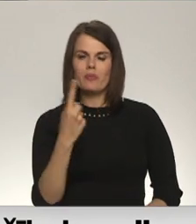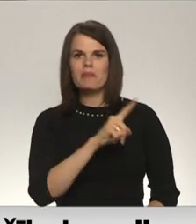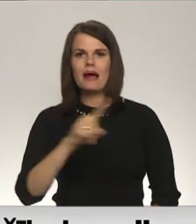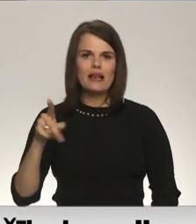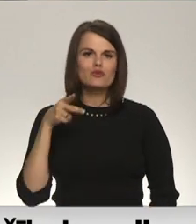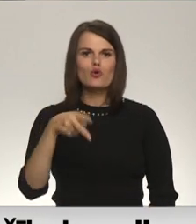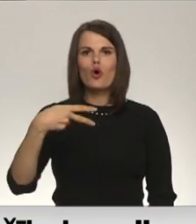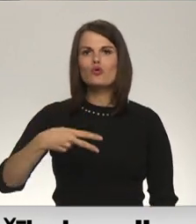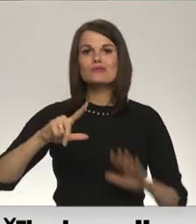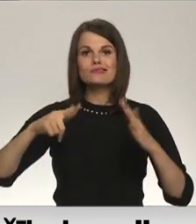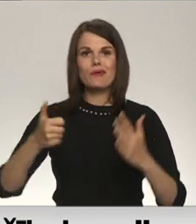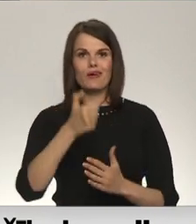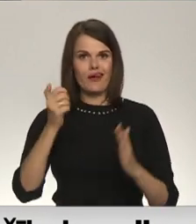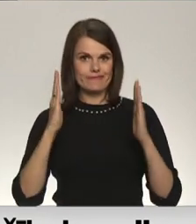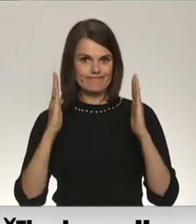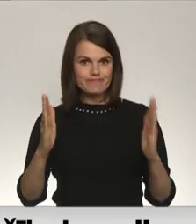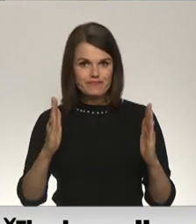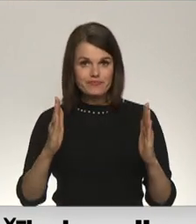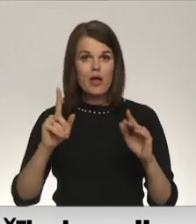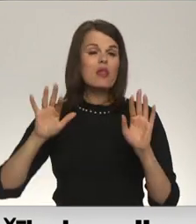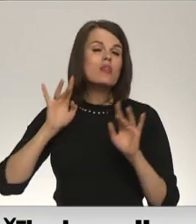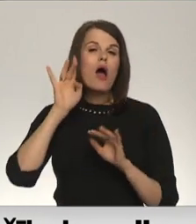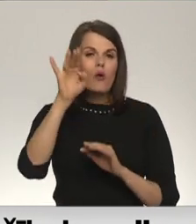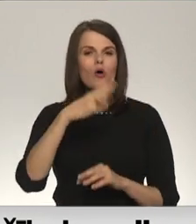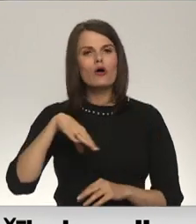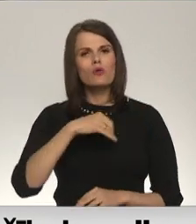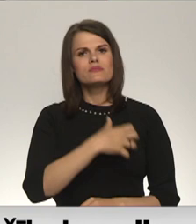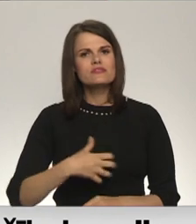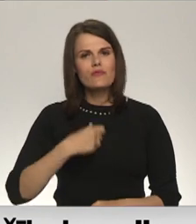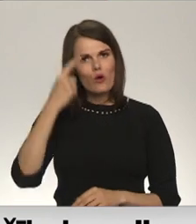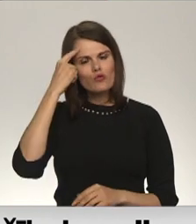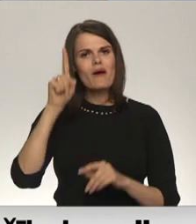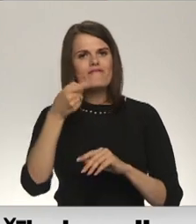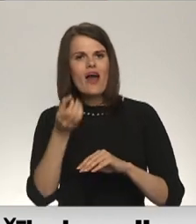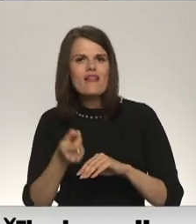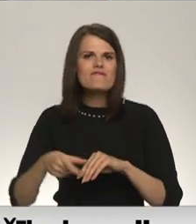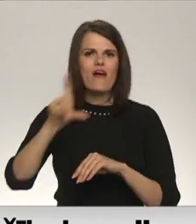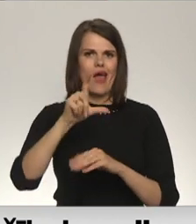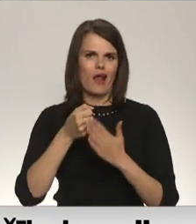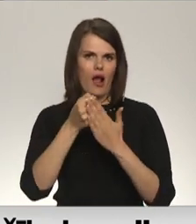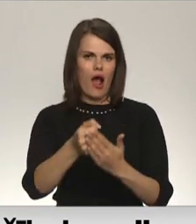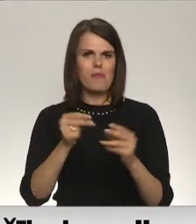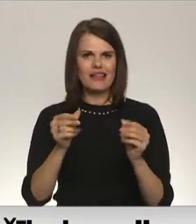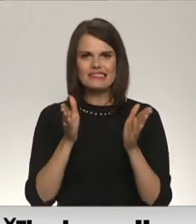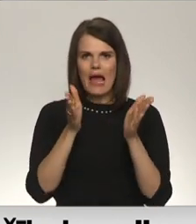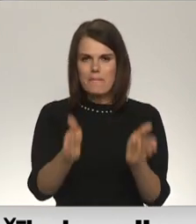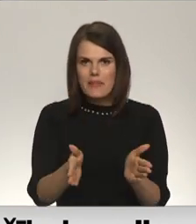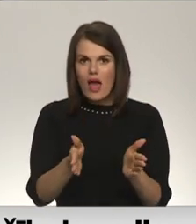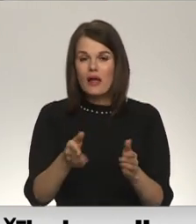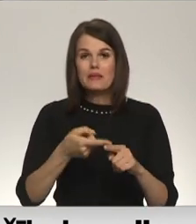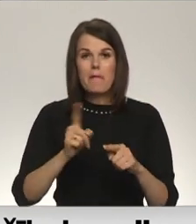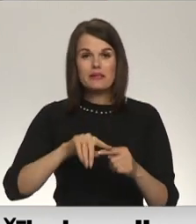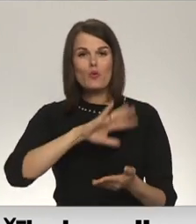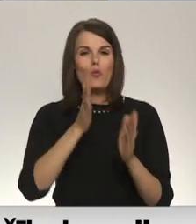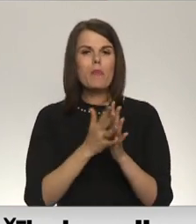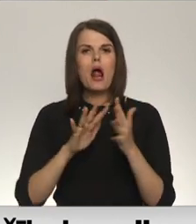2027. gadam. Nākotnē mums ir jādomā par lielāku atbalstu zemniekiem, jo šī kopējā lauksaimniecības